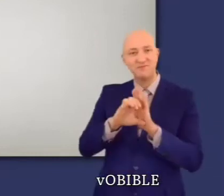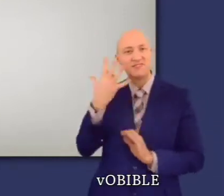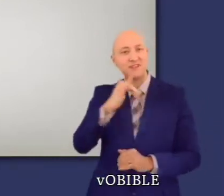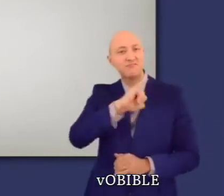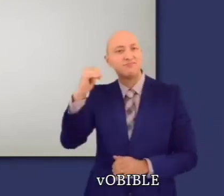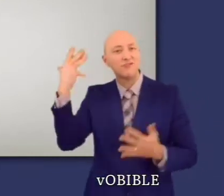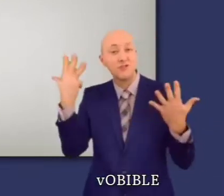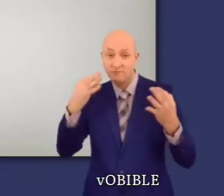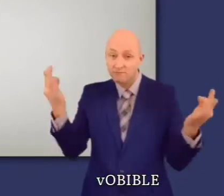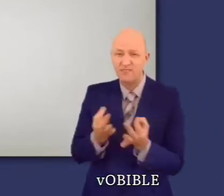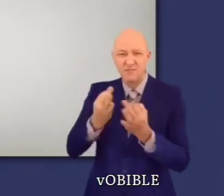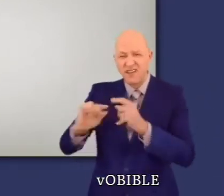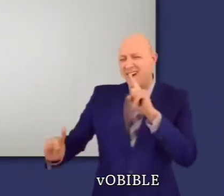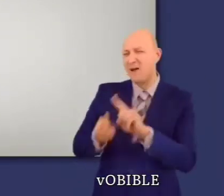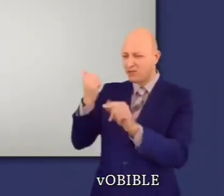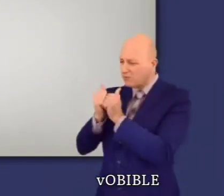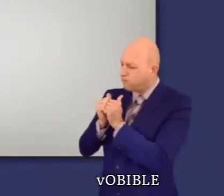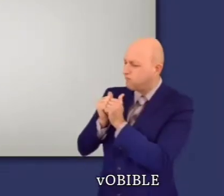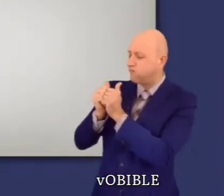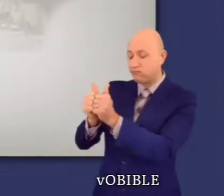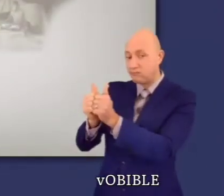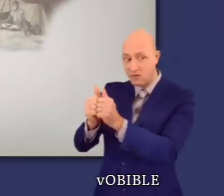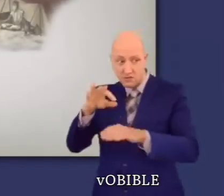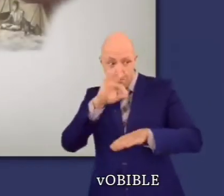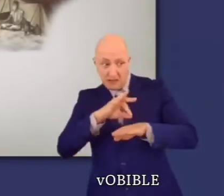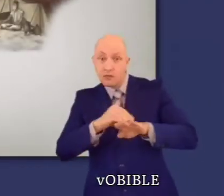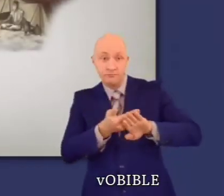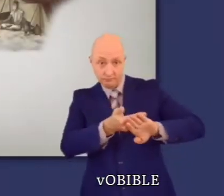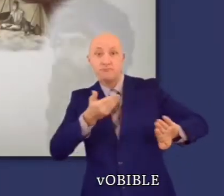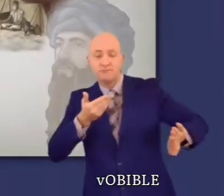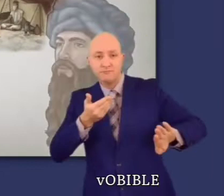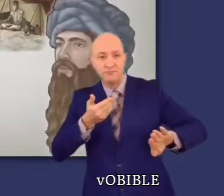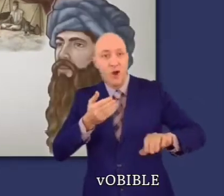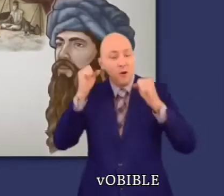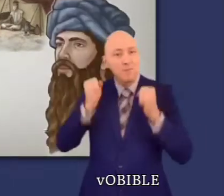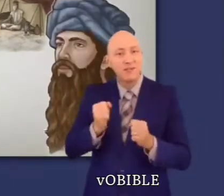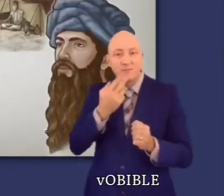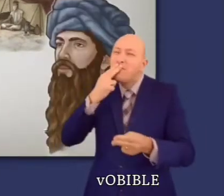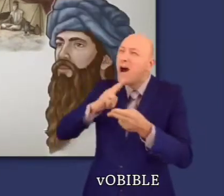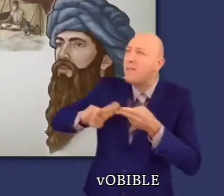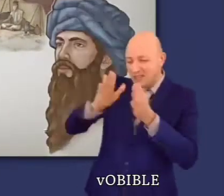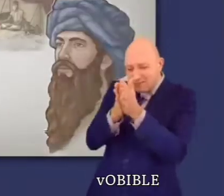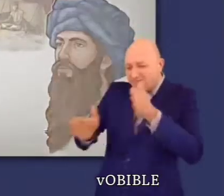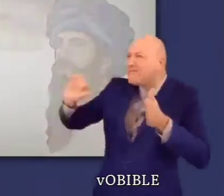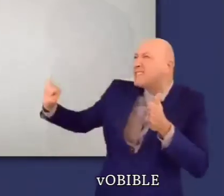Les chapitres 5 à 9 parlent de la fidélité conjugale, de la mise en quarantaine et du Naziréa.